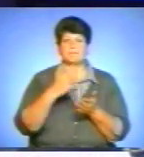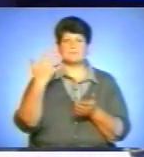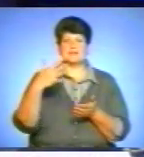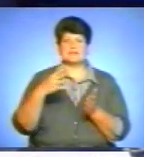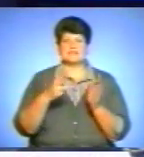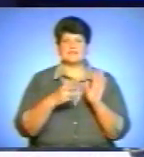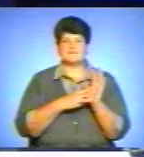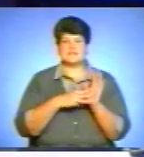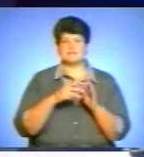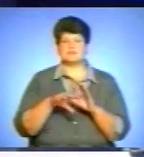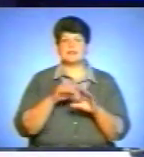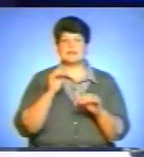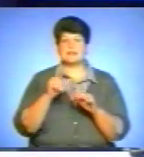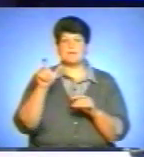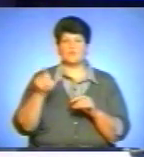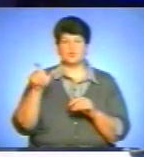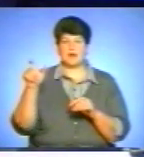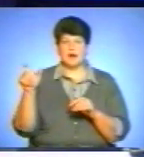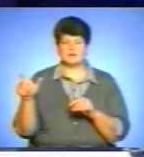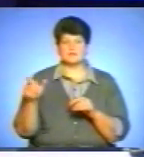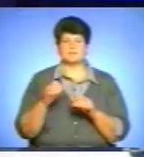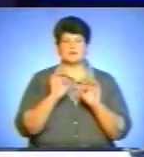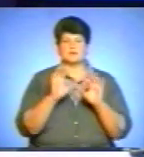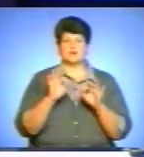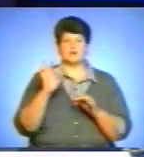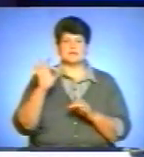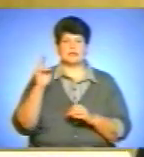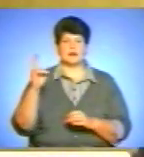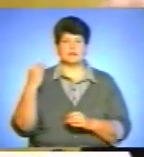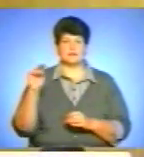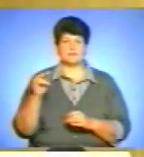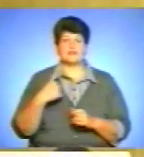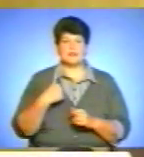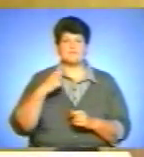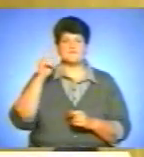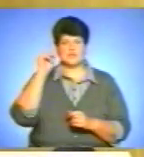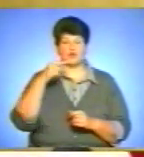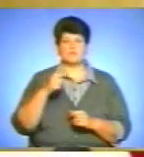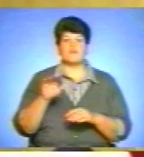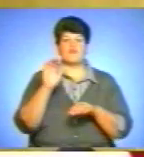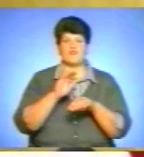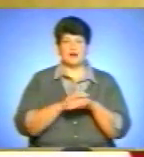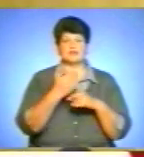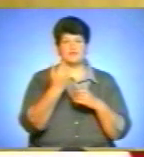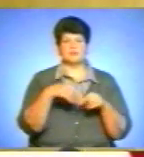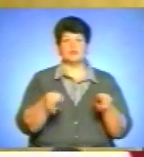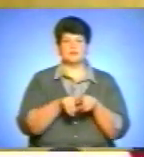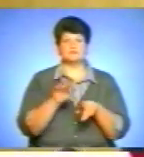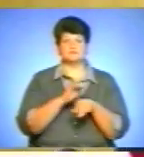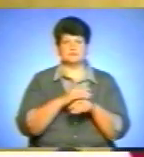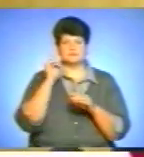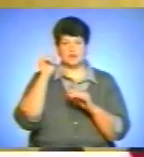Ситуацію прокоментував на брифінгу голова обласної ради Олексій Кайда. Нам відомі факти, думаю, вам відомі факти, коли